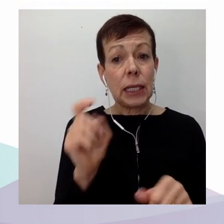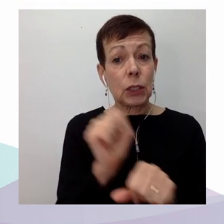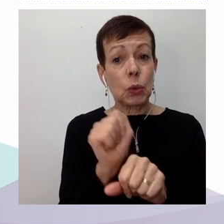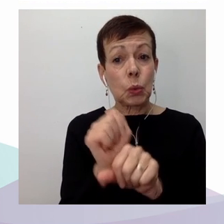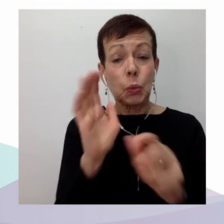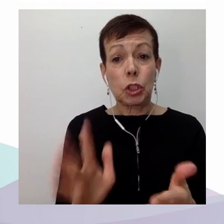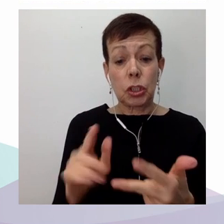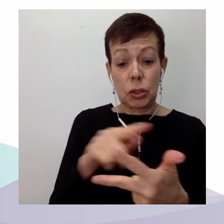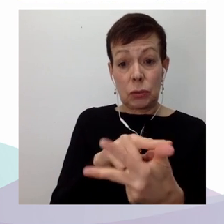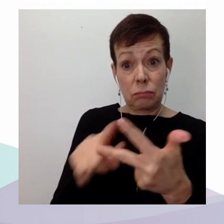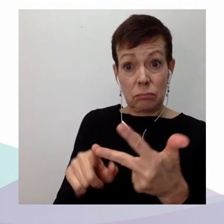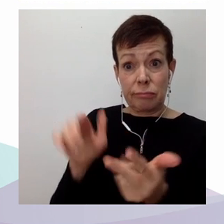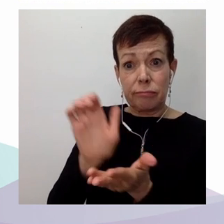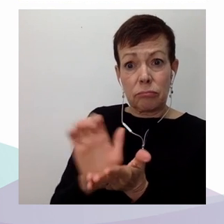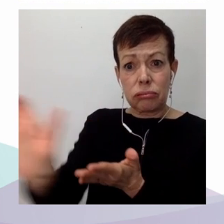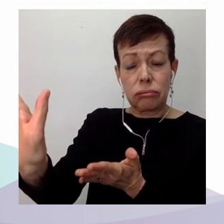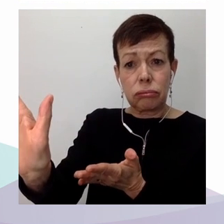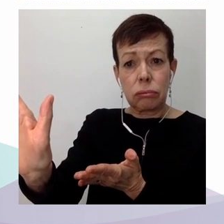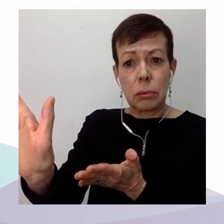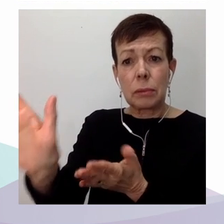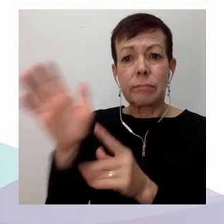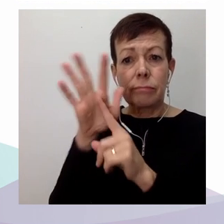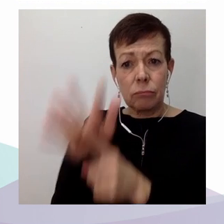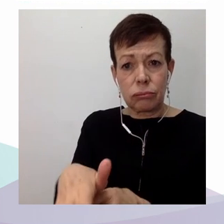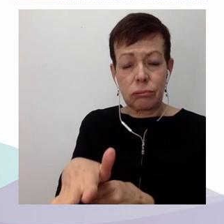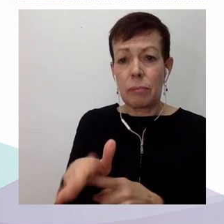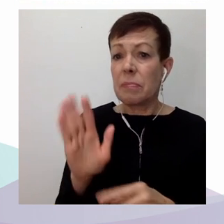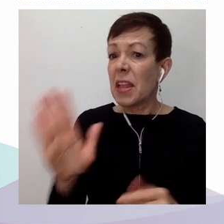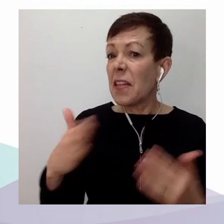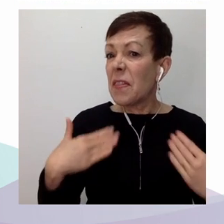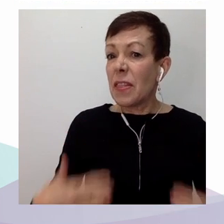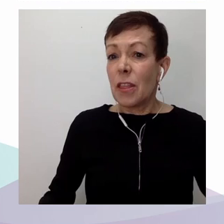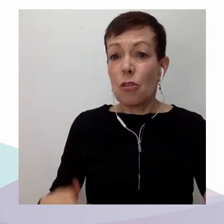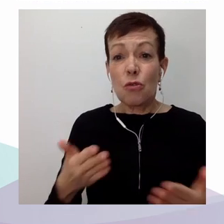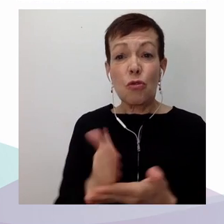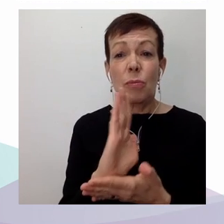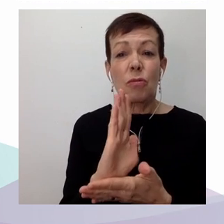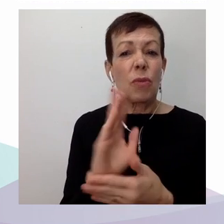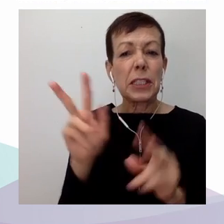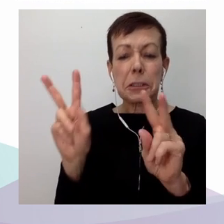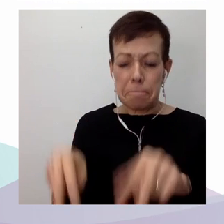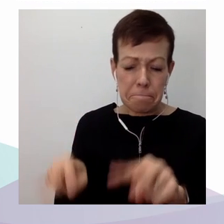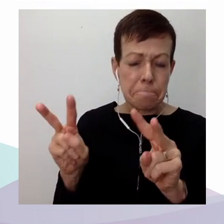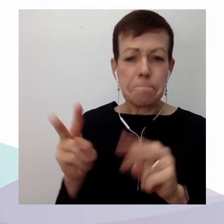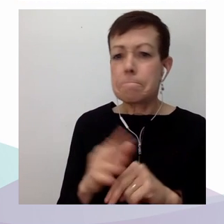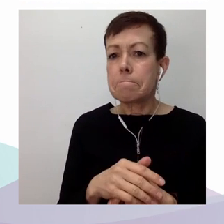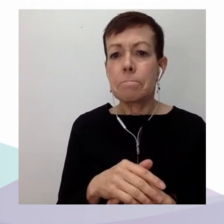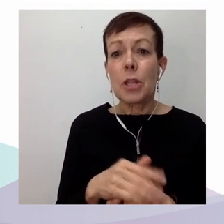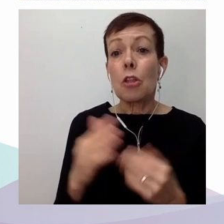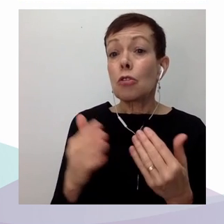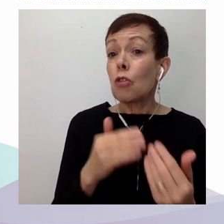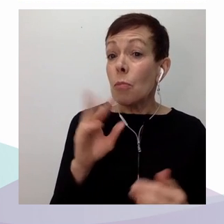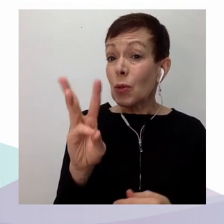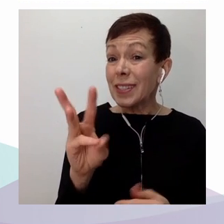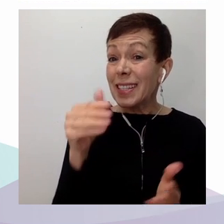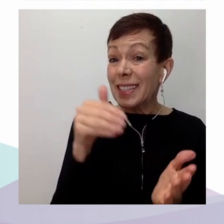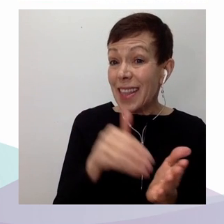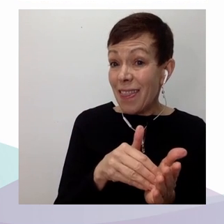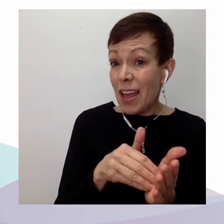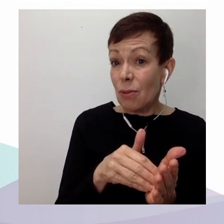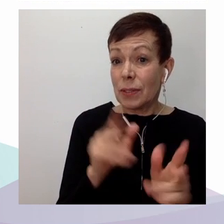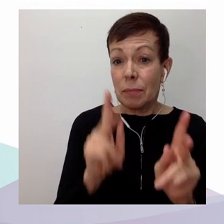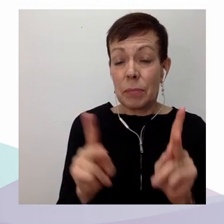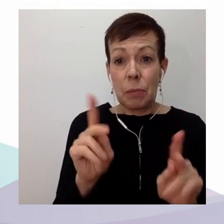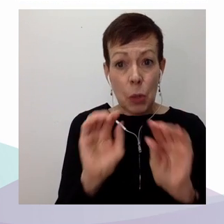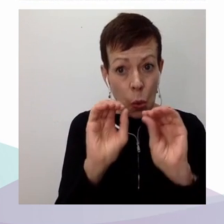des services sociaux, il y aurait environ 6 000 personnes itinérantes au Québec, les chiffres de 2018, les Autochtones et les Inuits étant